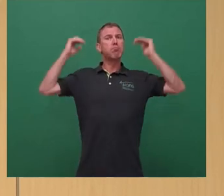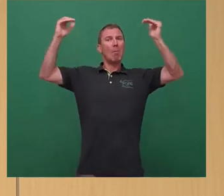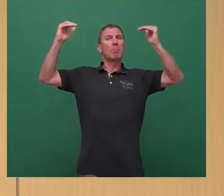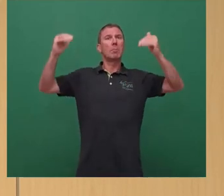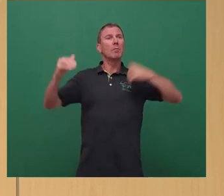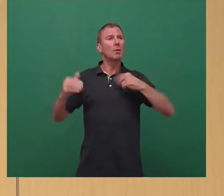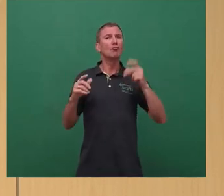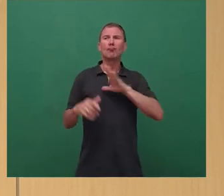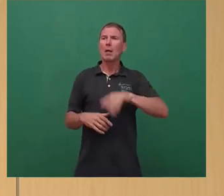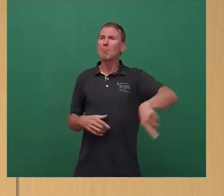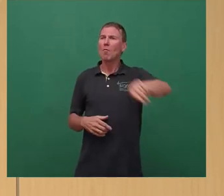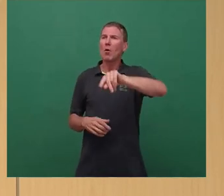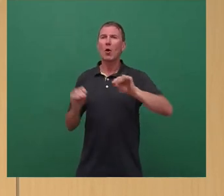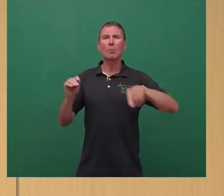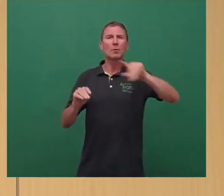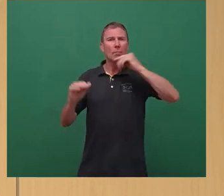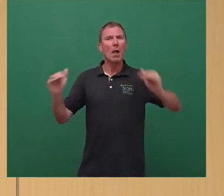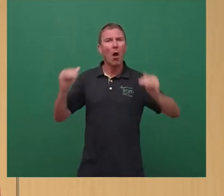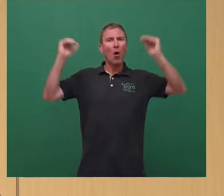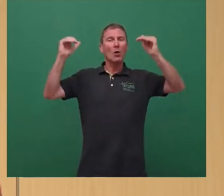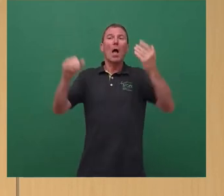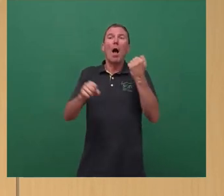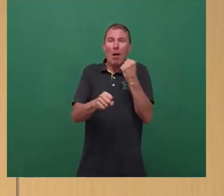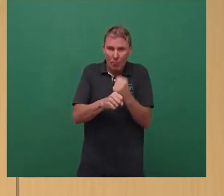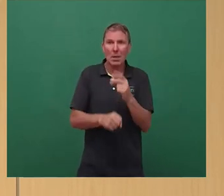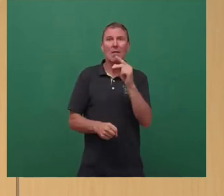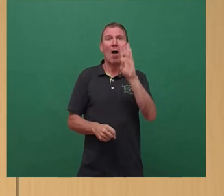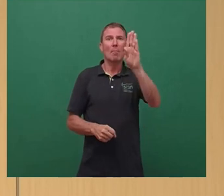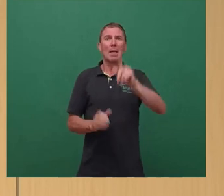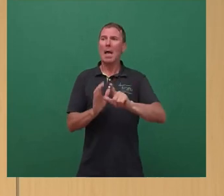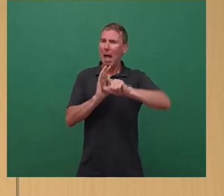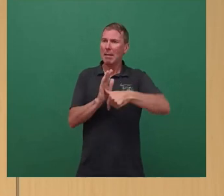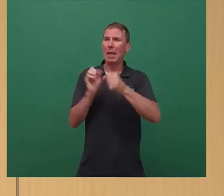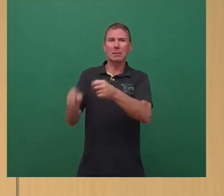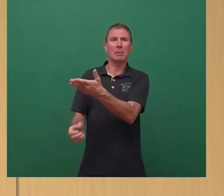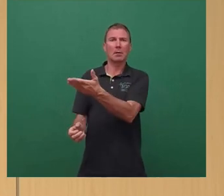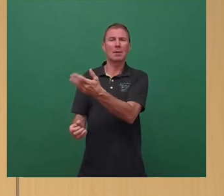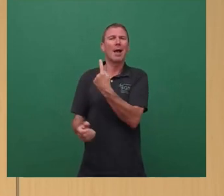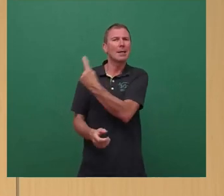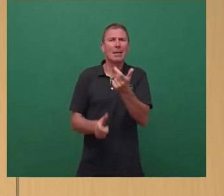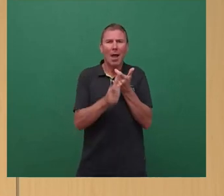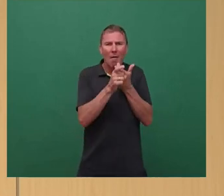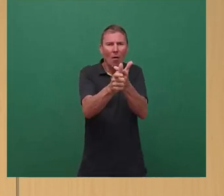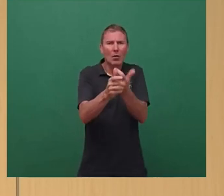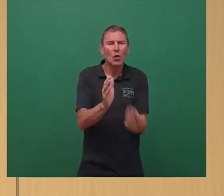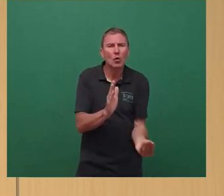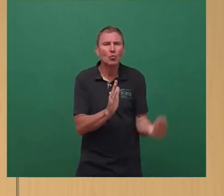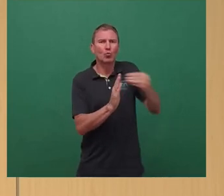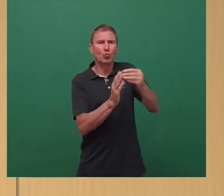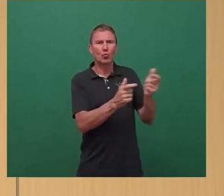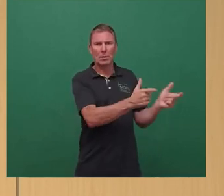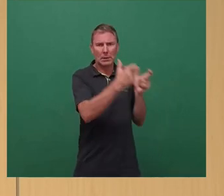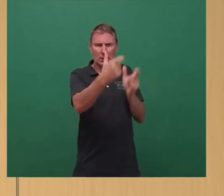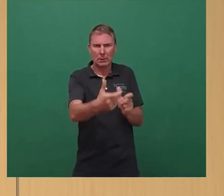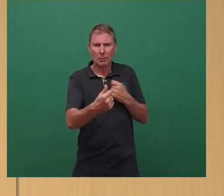Stadtbevölkerung nutzen wollen. Dann müssen wir die DVB auch in die Lage setzen, dass sie das machen kann. Jedes Fahrzeug zusätzlich, was wir